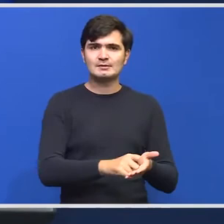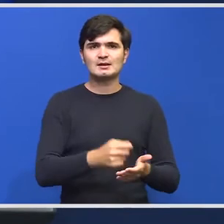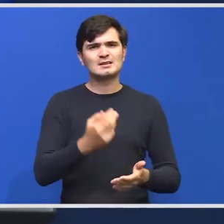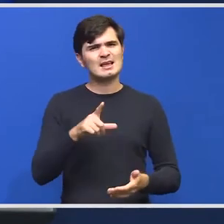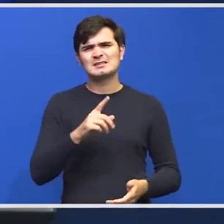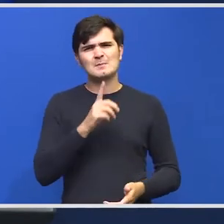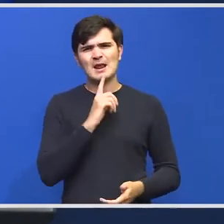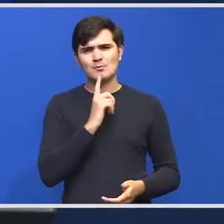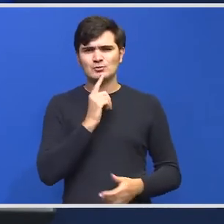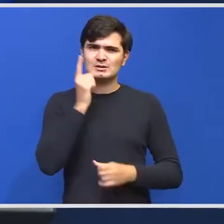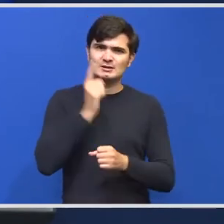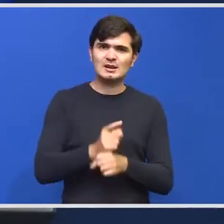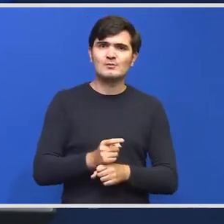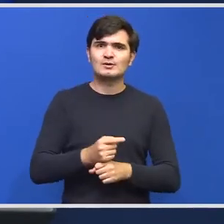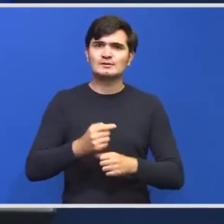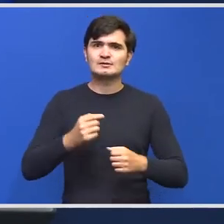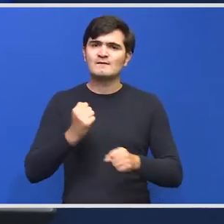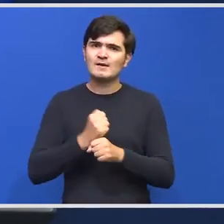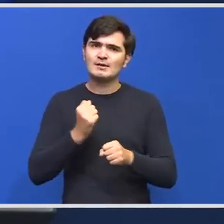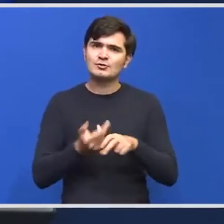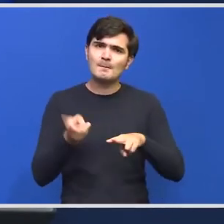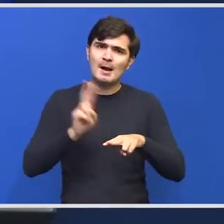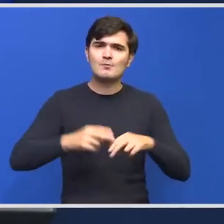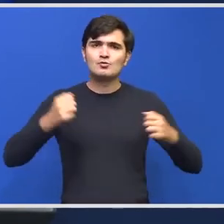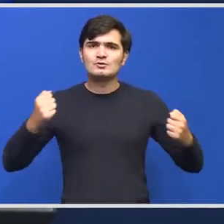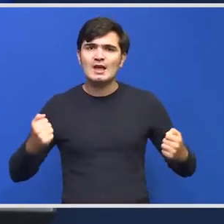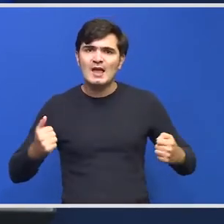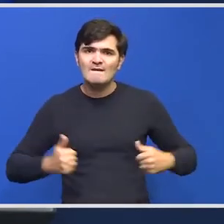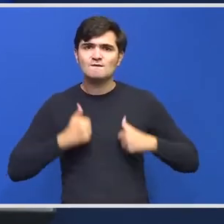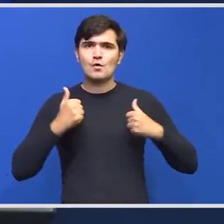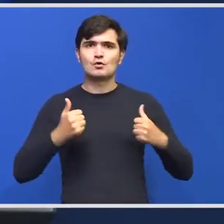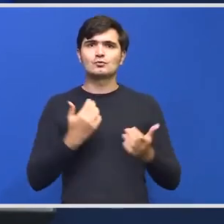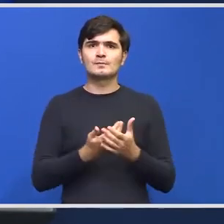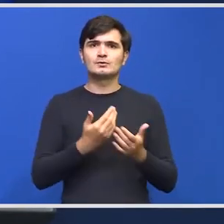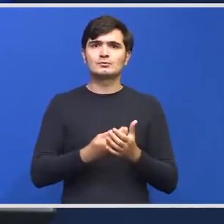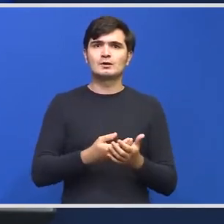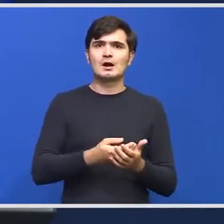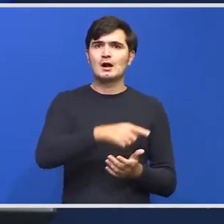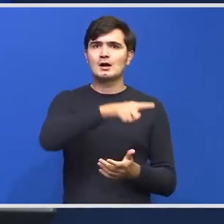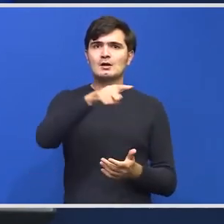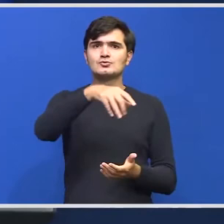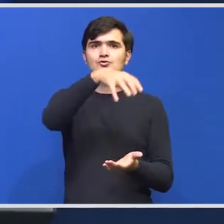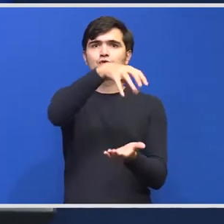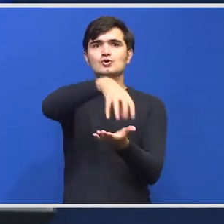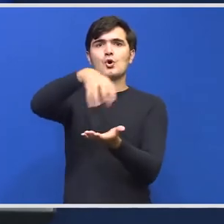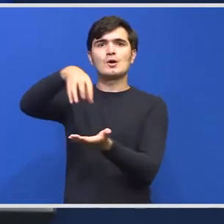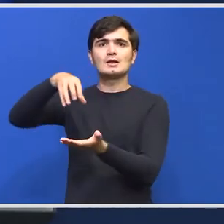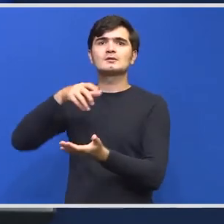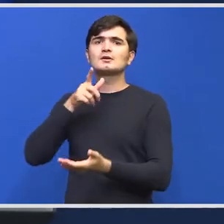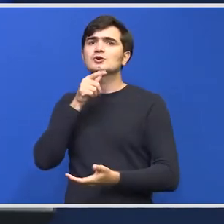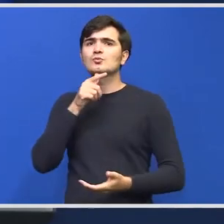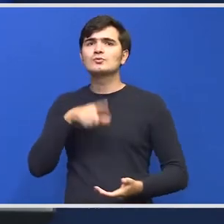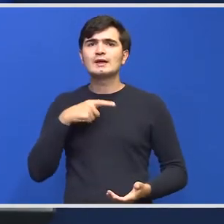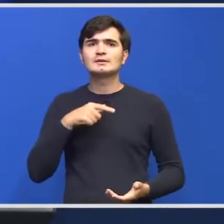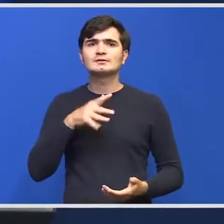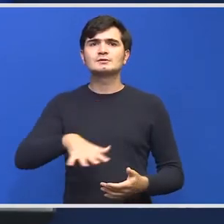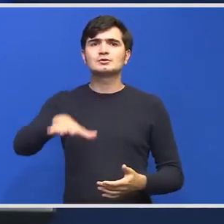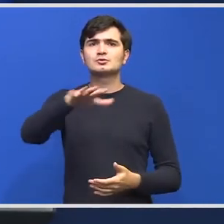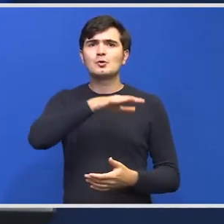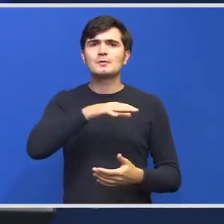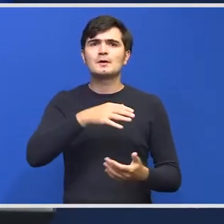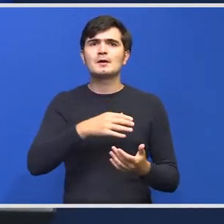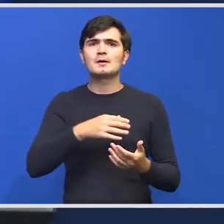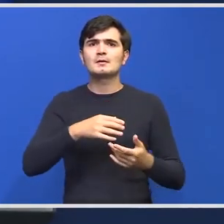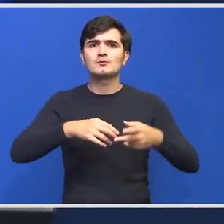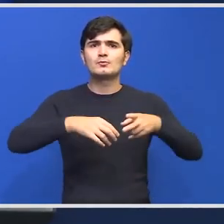este prea puțin cred că trebuie să ne intensificăm eforturile ca în localitățile acestea în care vorbim de zone de tranzit